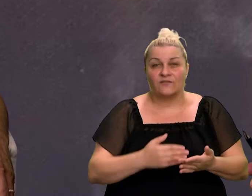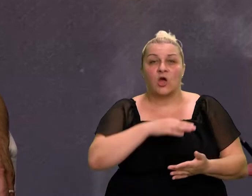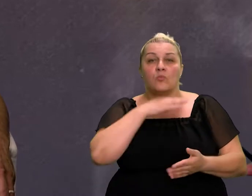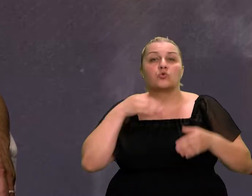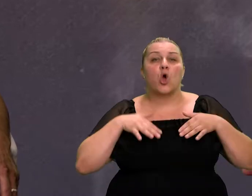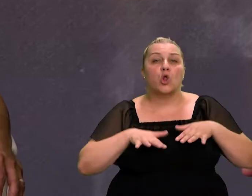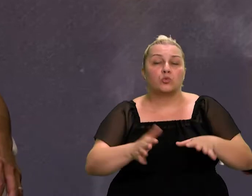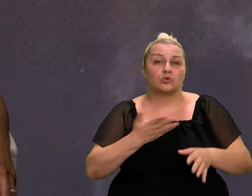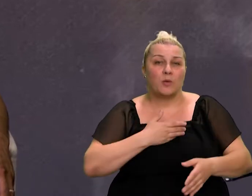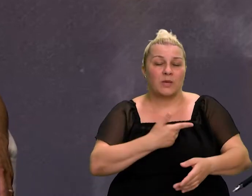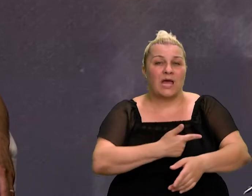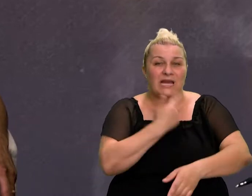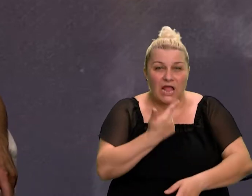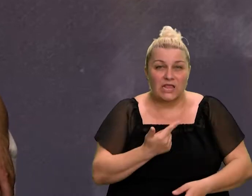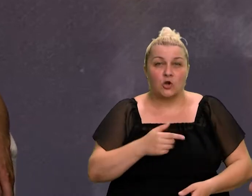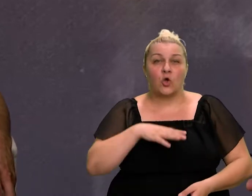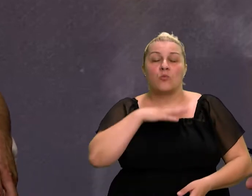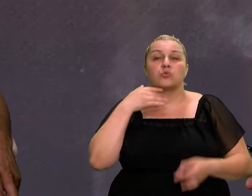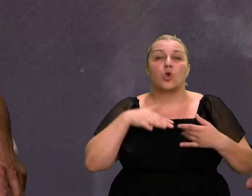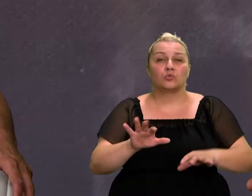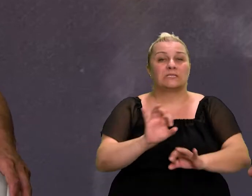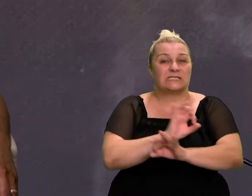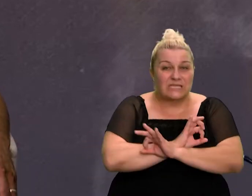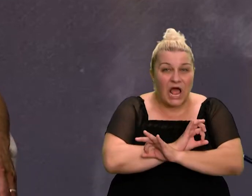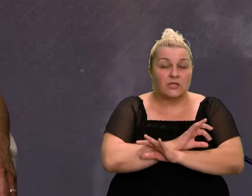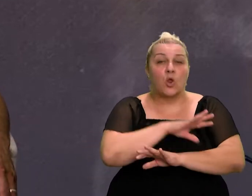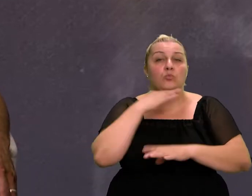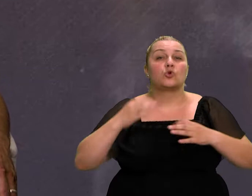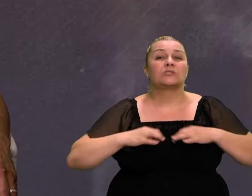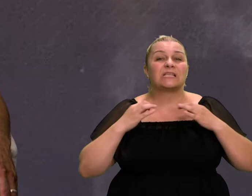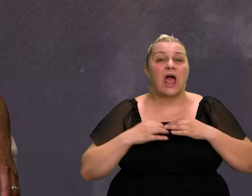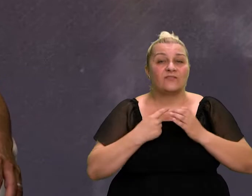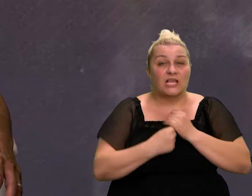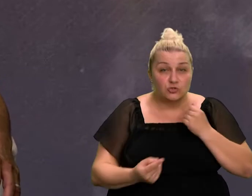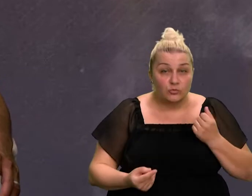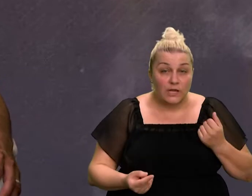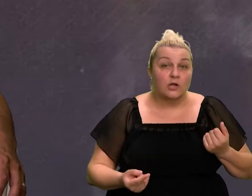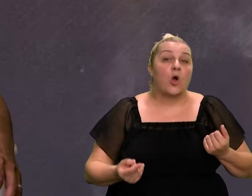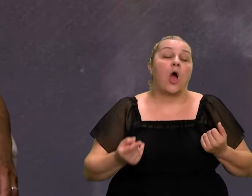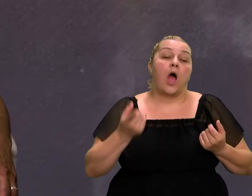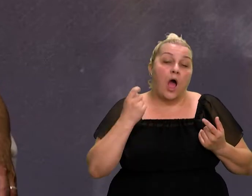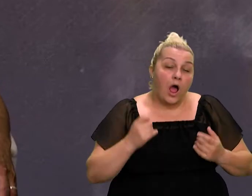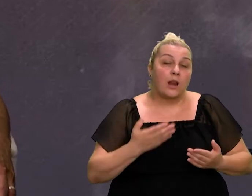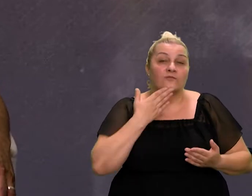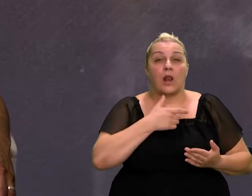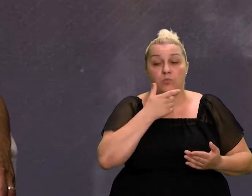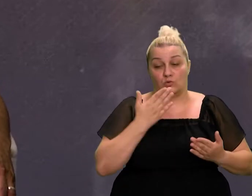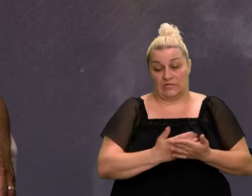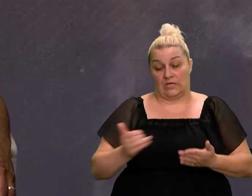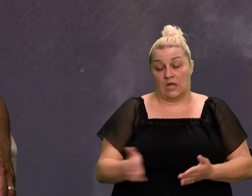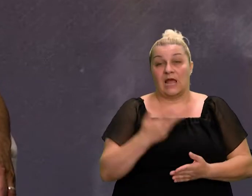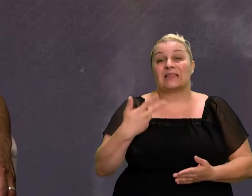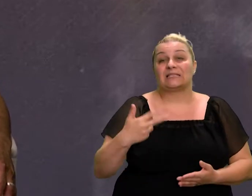puno je ljudi ranjeno, puno je ljudina stradalo, puno je zdravlja izgubljeno, ali nije uzelo. Na 30 godina mi ovo